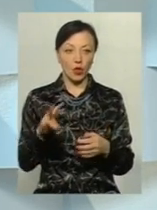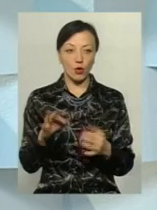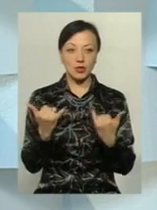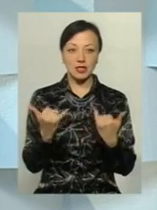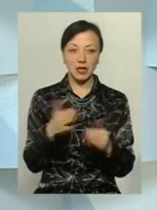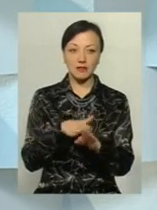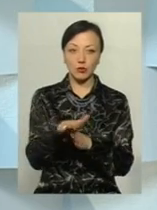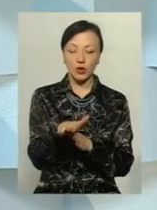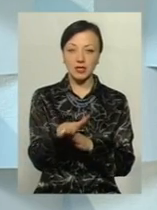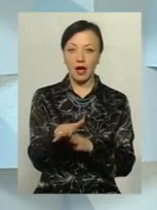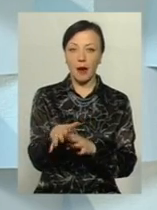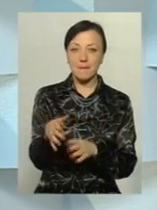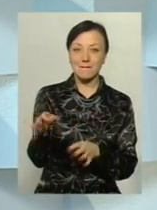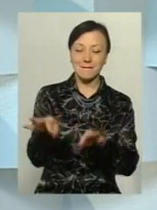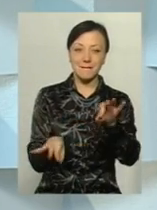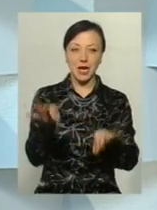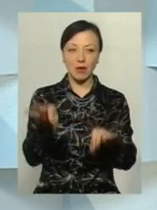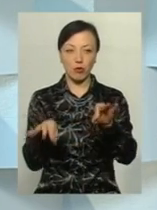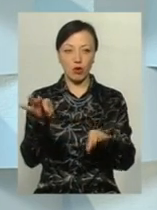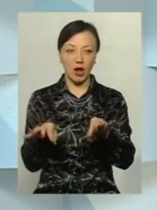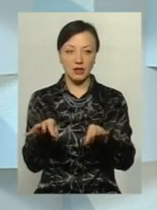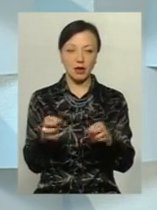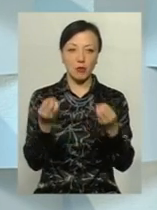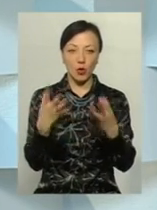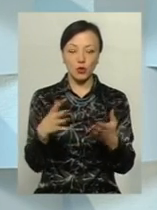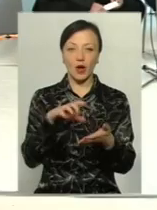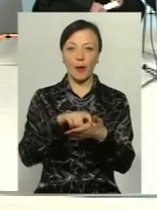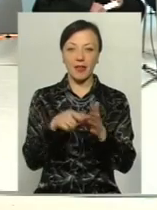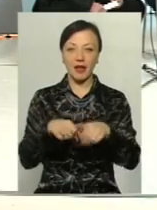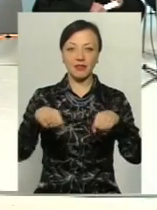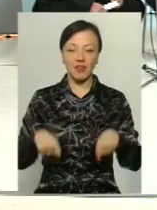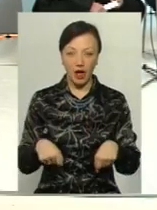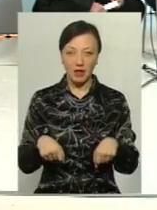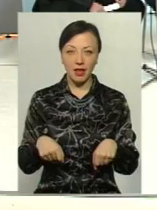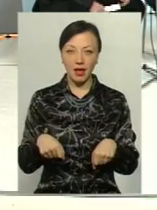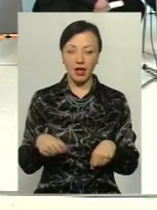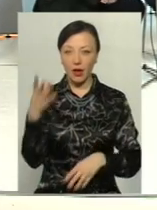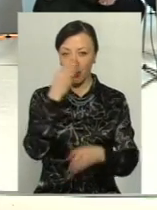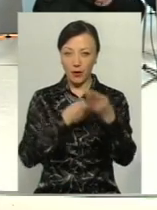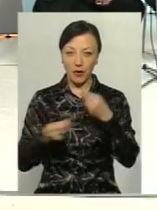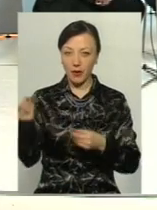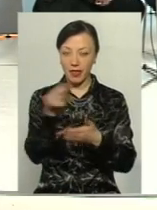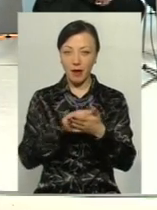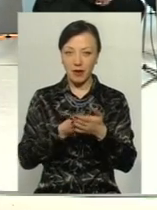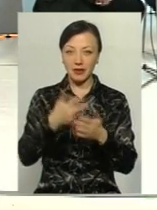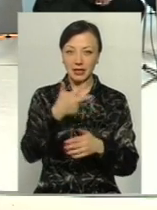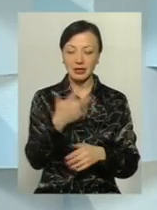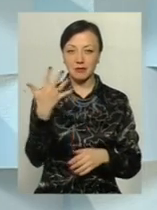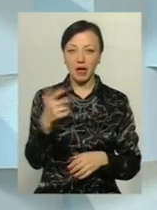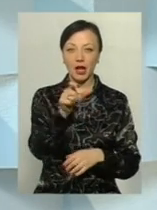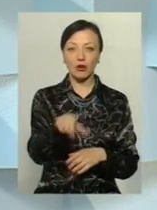відбулася маніпуляція. Просто в кабінетах влади намалювали 35 людей,